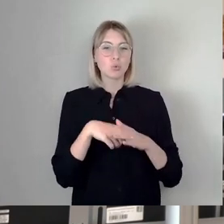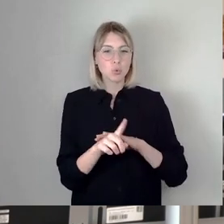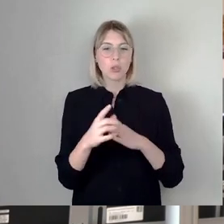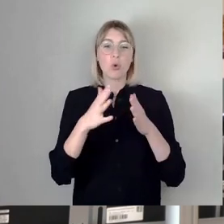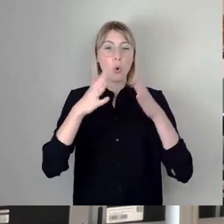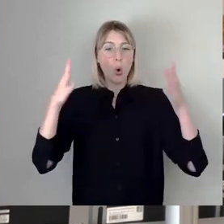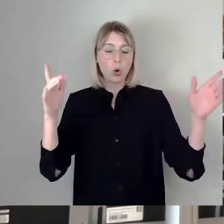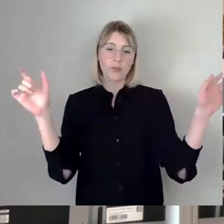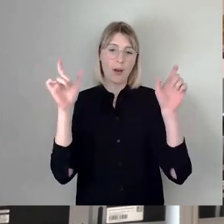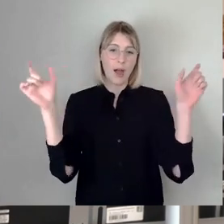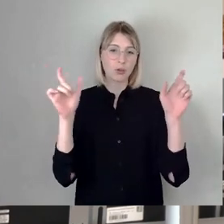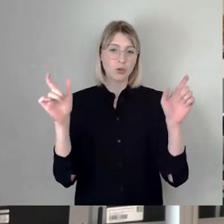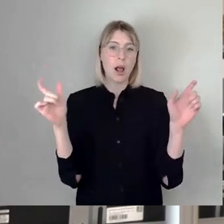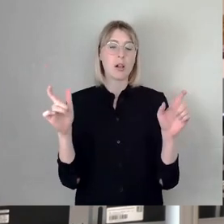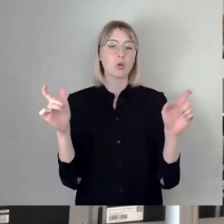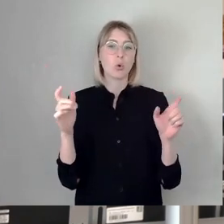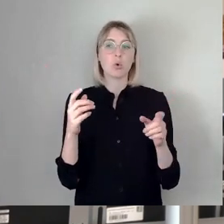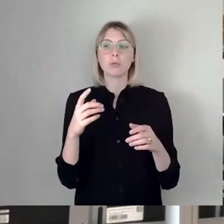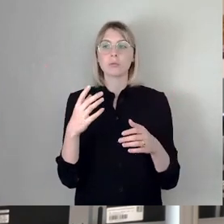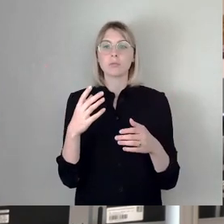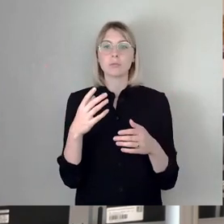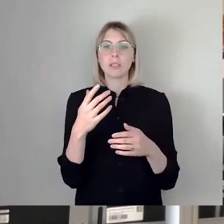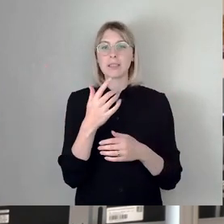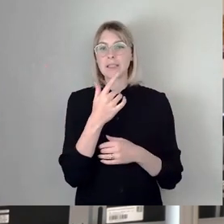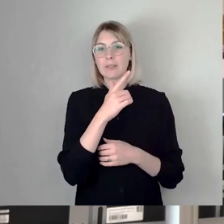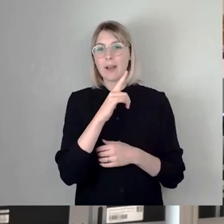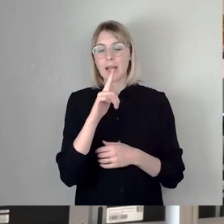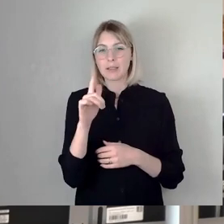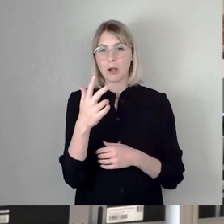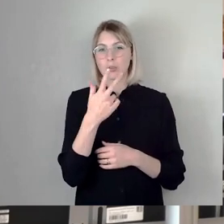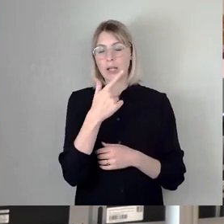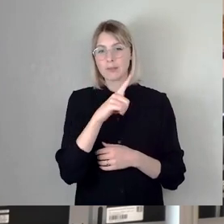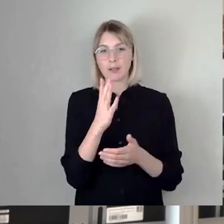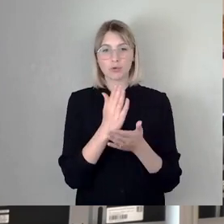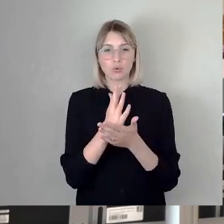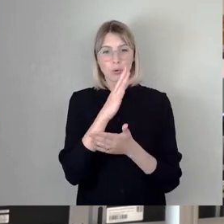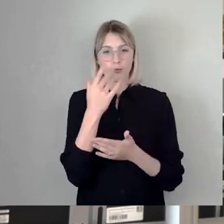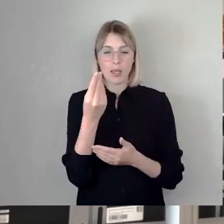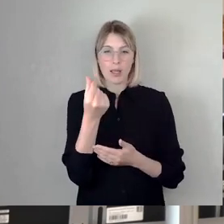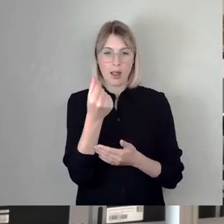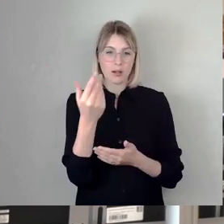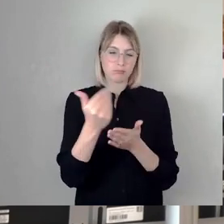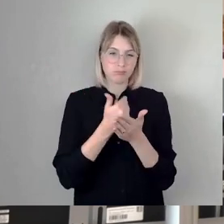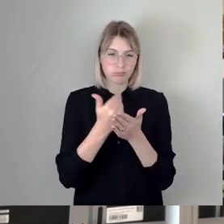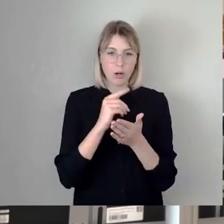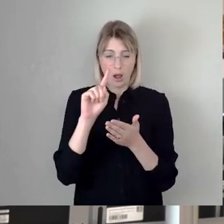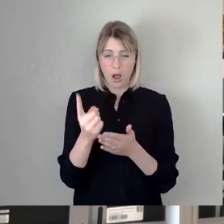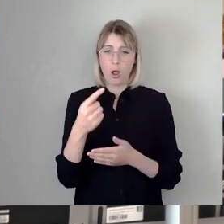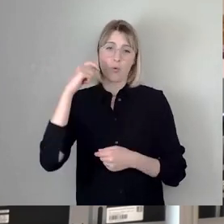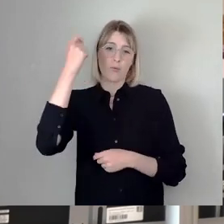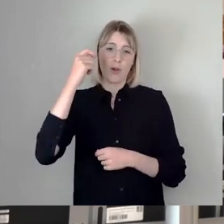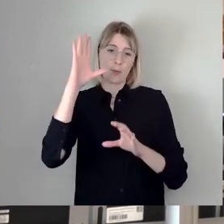zusätzliche Beherbergungssteuer allein im Jahr 2023 eingenommen hat und da haben auch die Filmnächte einen großen